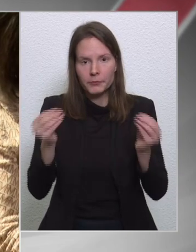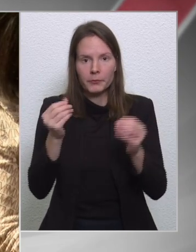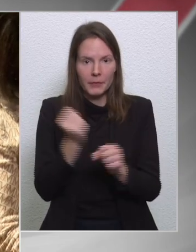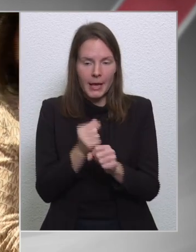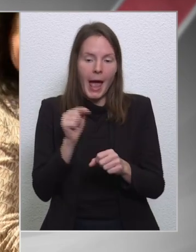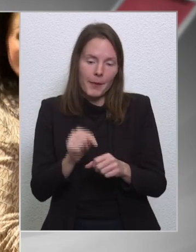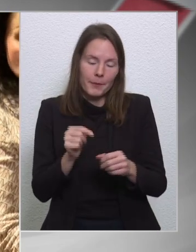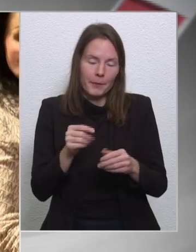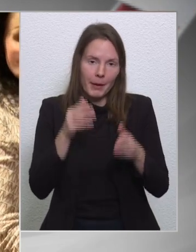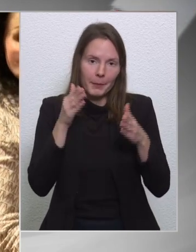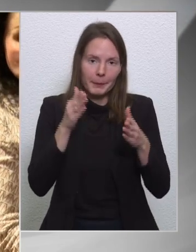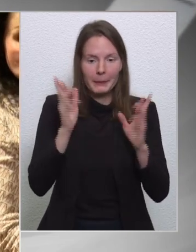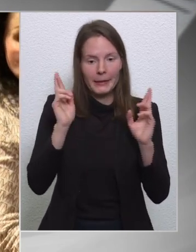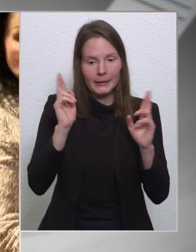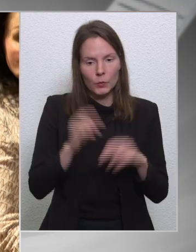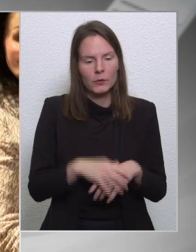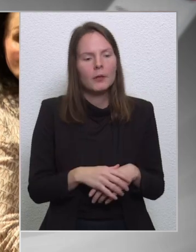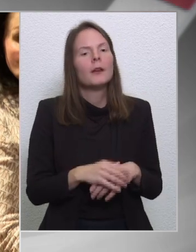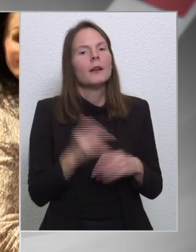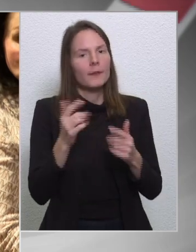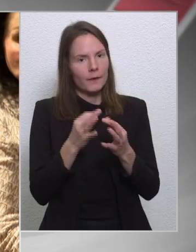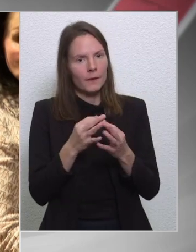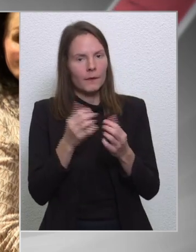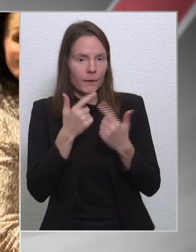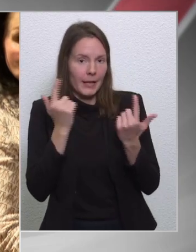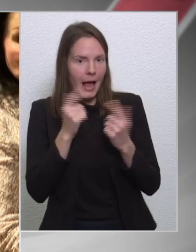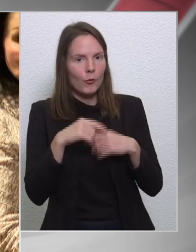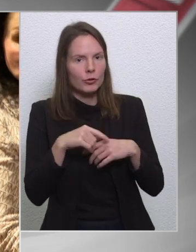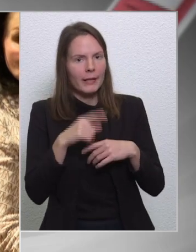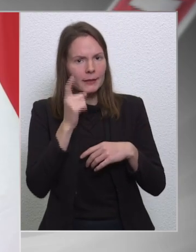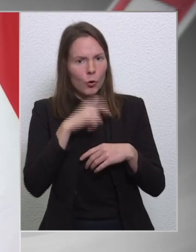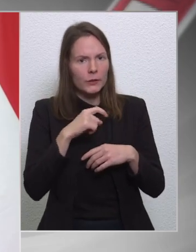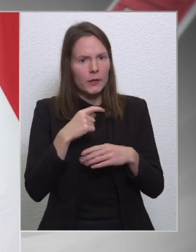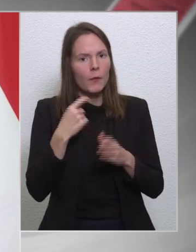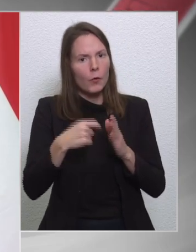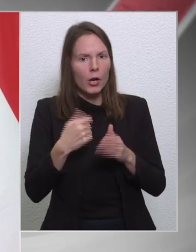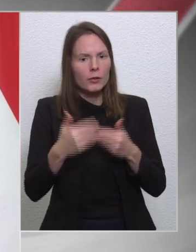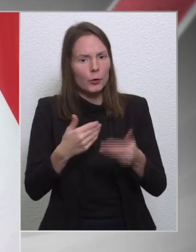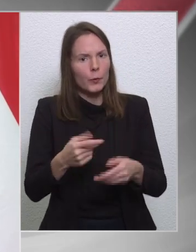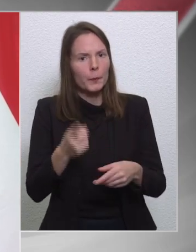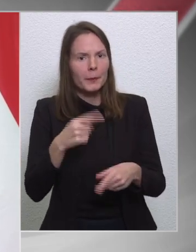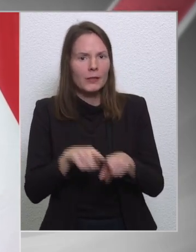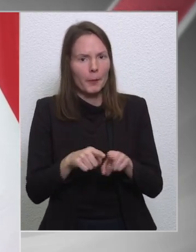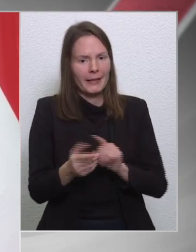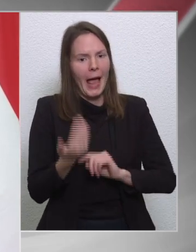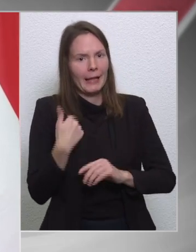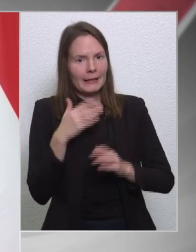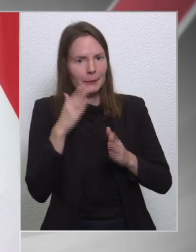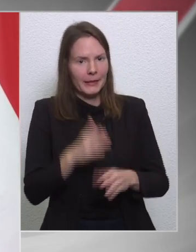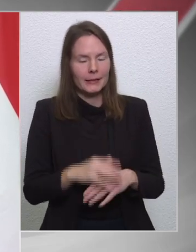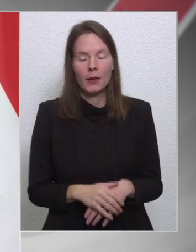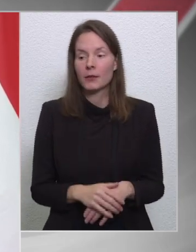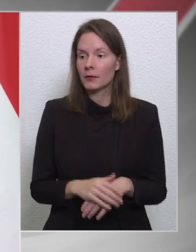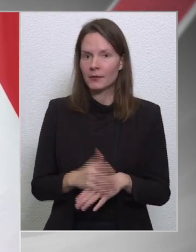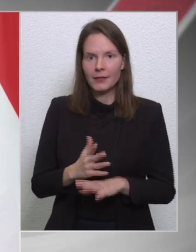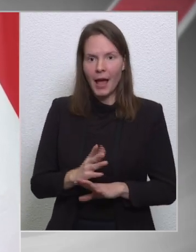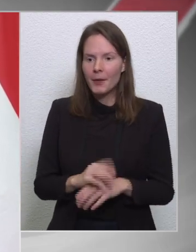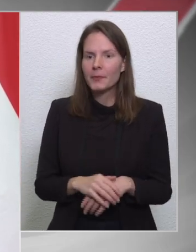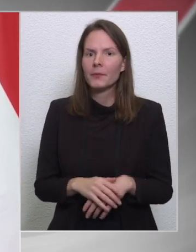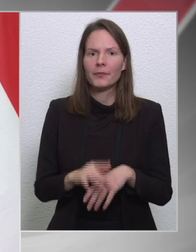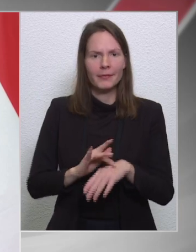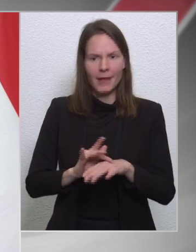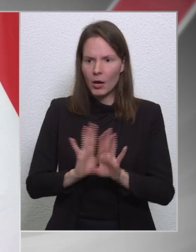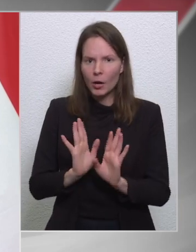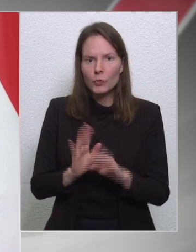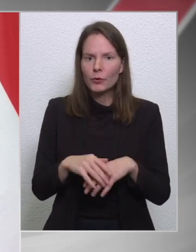Világos. Ez egy rosszabb forgatókönyv, mint amiben eddig bíztak. Nem. Most ne haragudjon, de kezdjük előről.